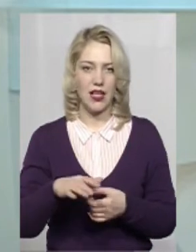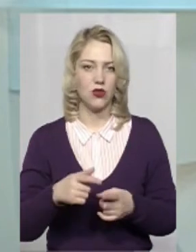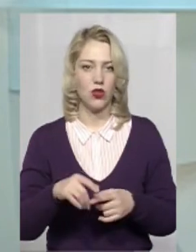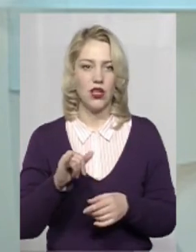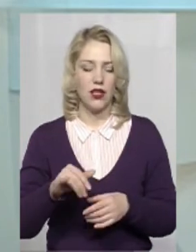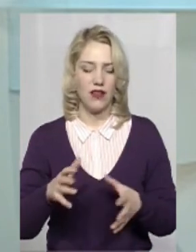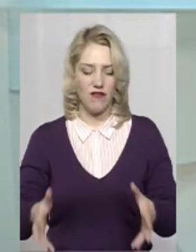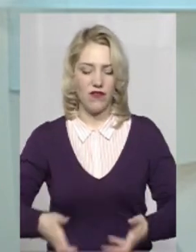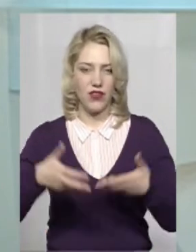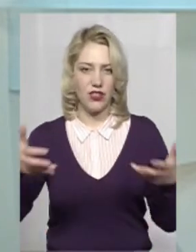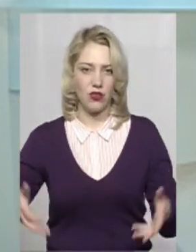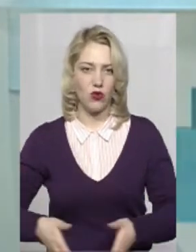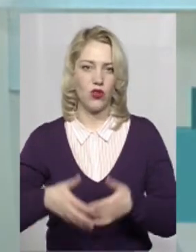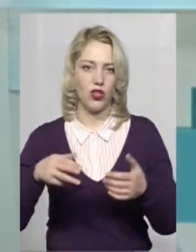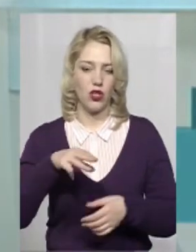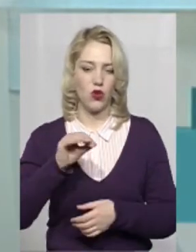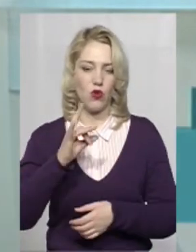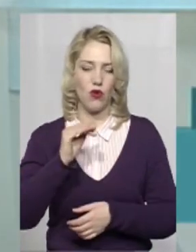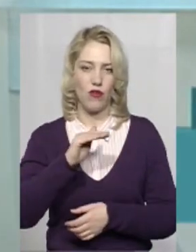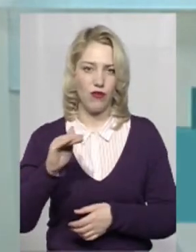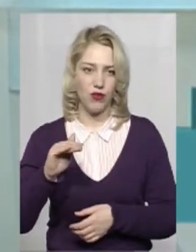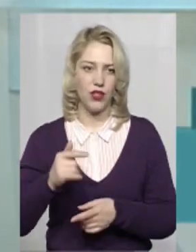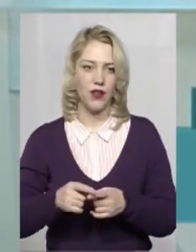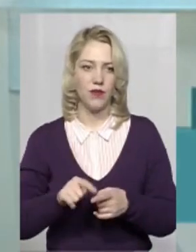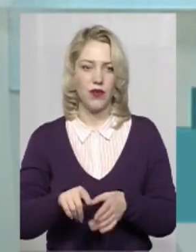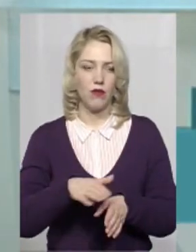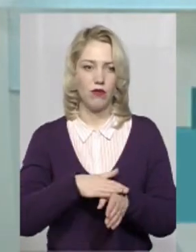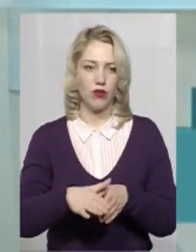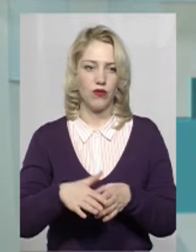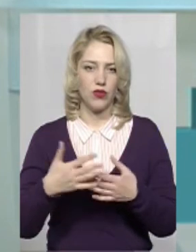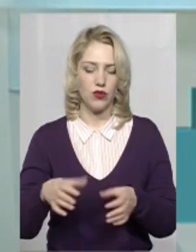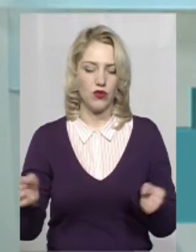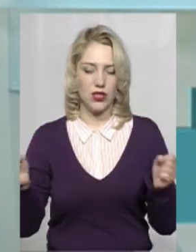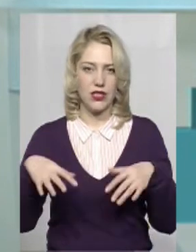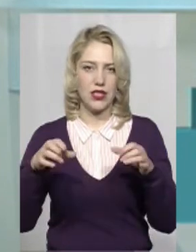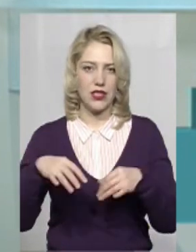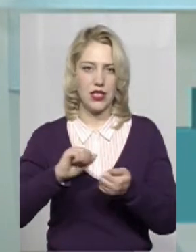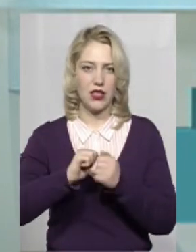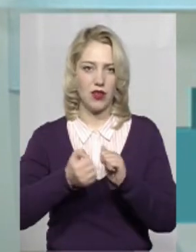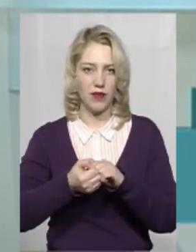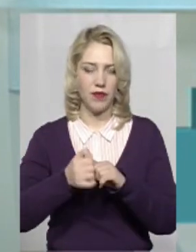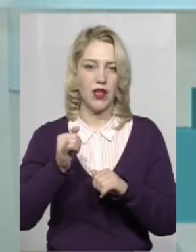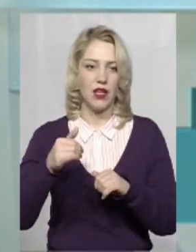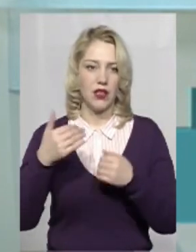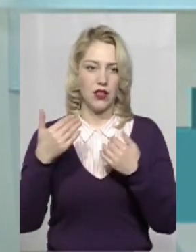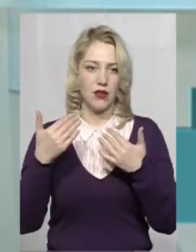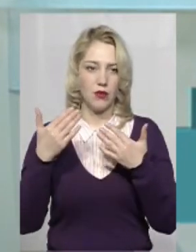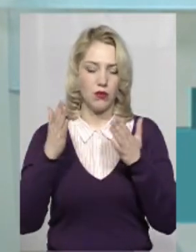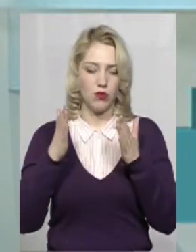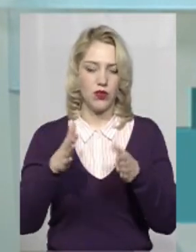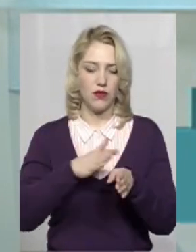витягли ґрунт з торф. Його зараз майже повністю вже засипали віцівом, і буде